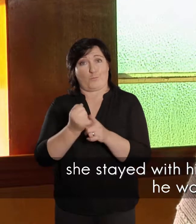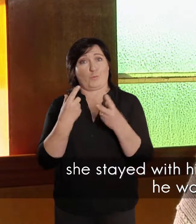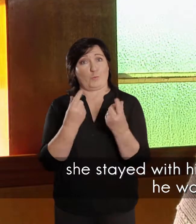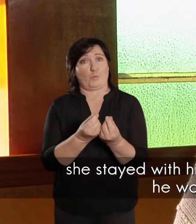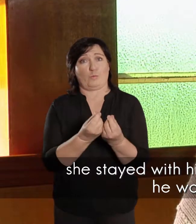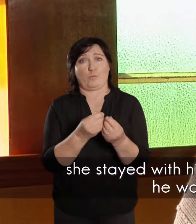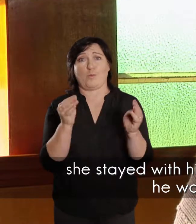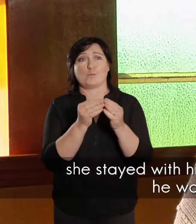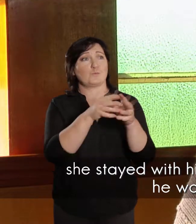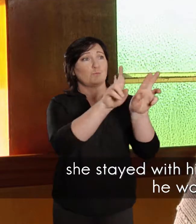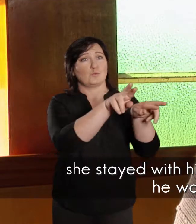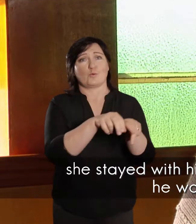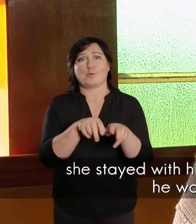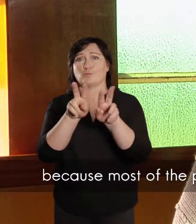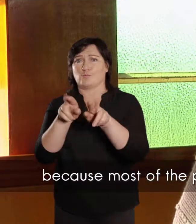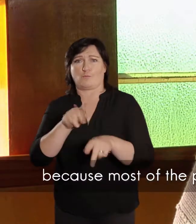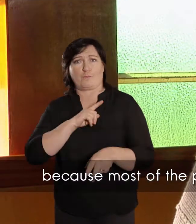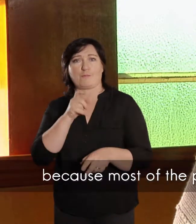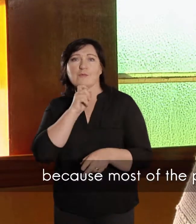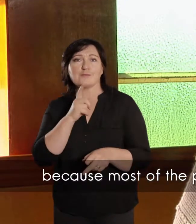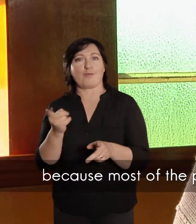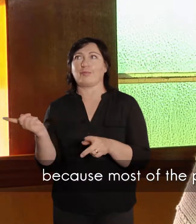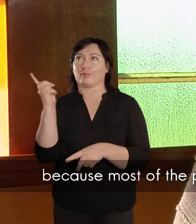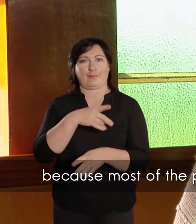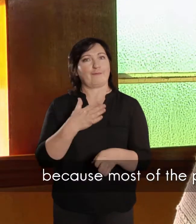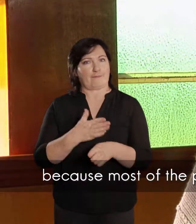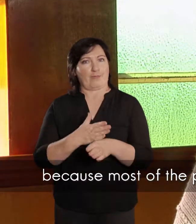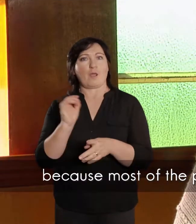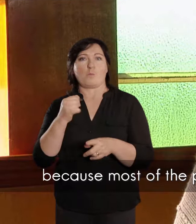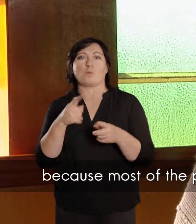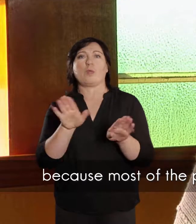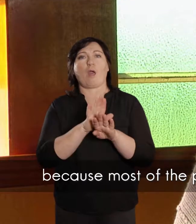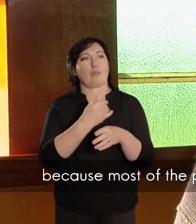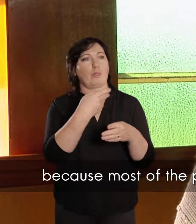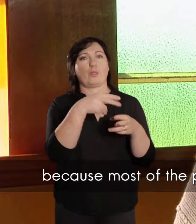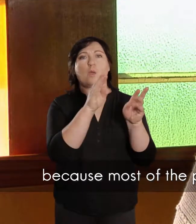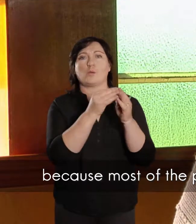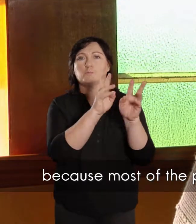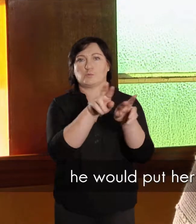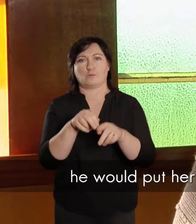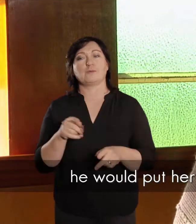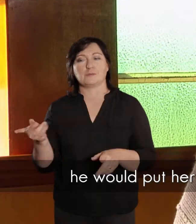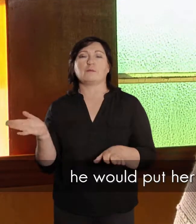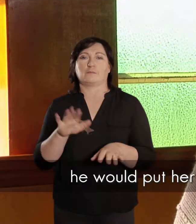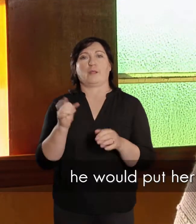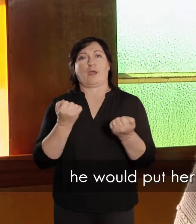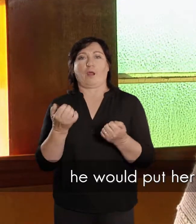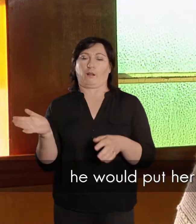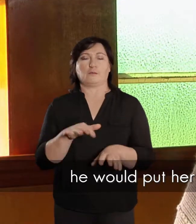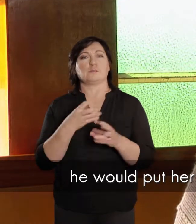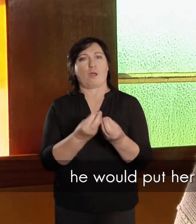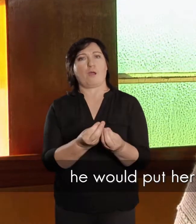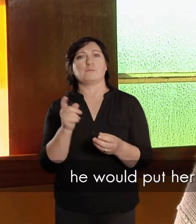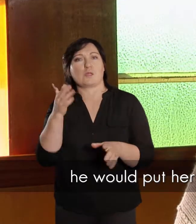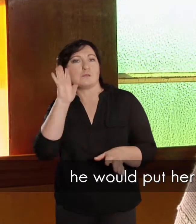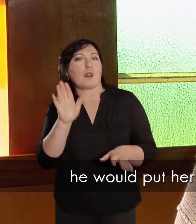uitgaan, soms het huis besoek, want die beste mens het gewerk, en moest hy in die aand uitgaan. Dan het hy vir haar in die kar geluid,